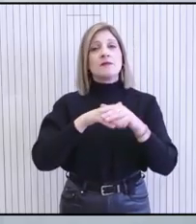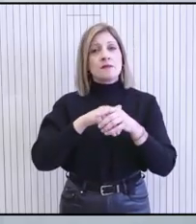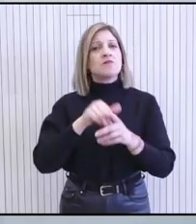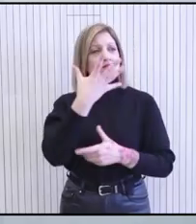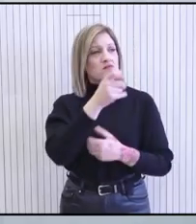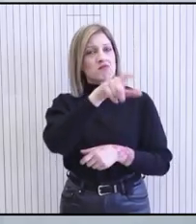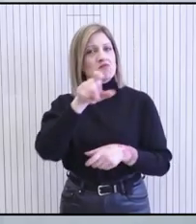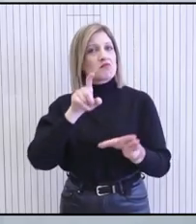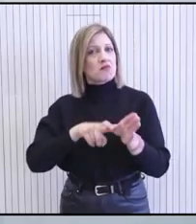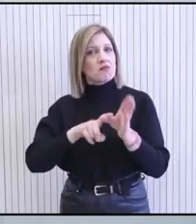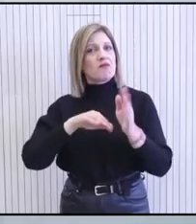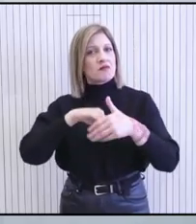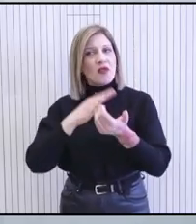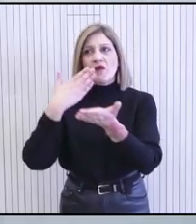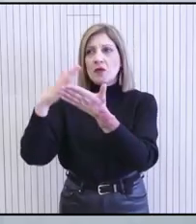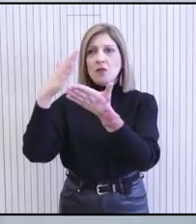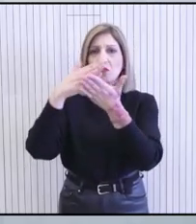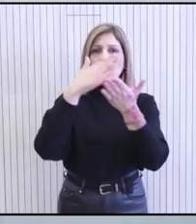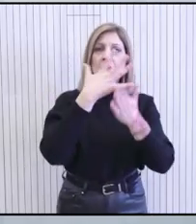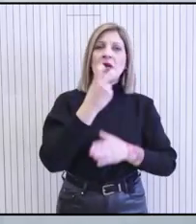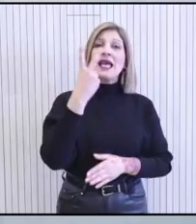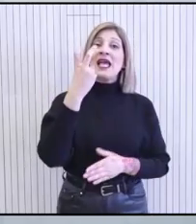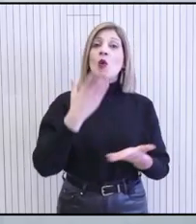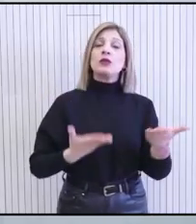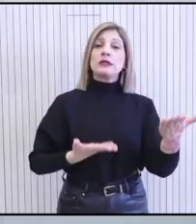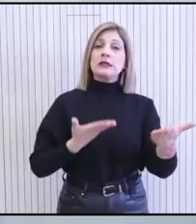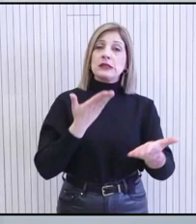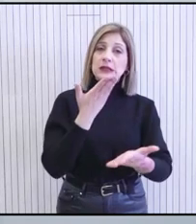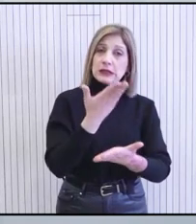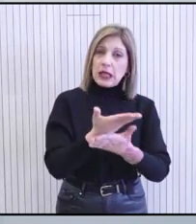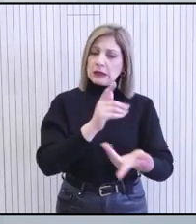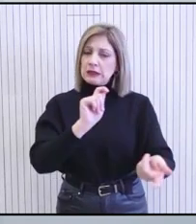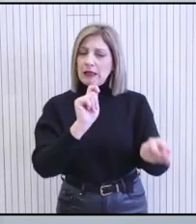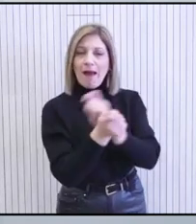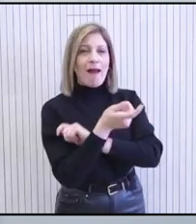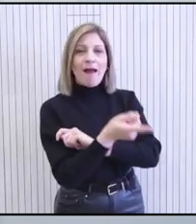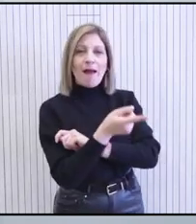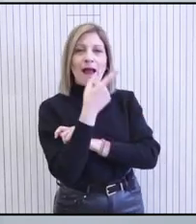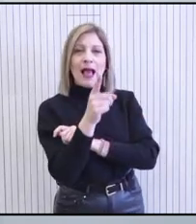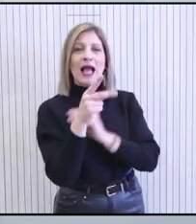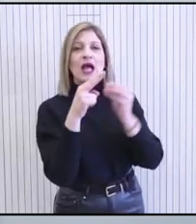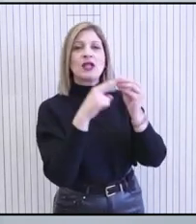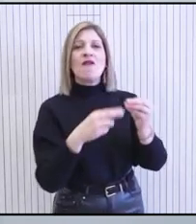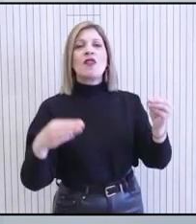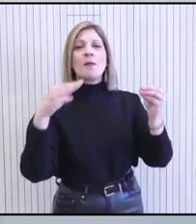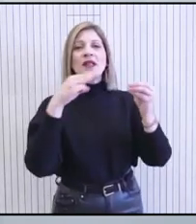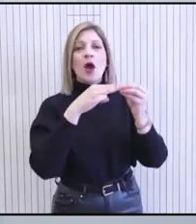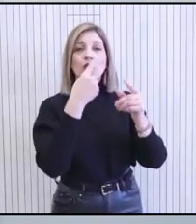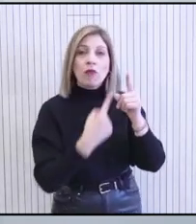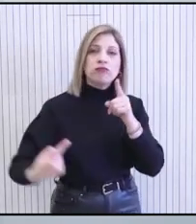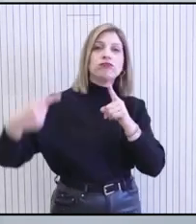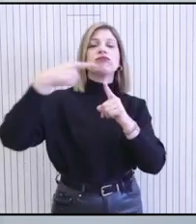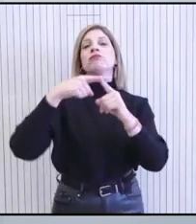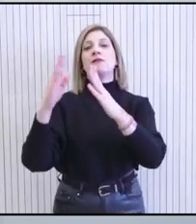θαρεντικό και έχουν ήδη κατατεθεί πέραν των 20 ετήσεων, οι οποίες μεταφράζονται σε παραγωγή 178 πρόσθετων κατοικιών